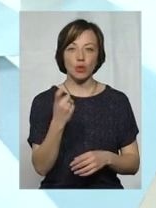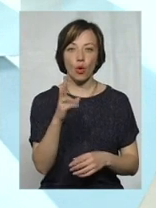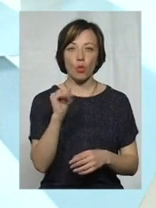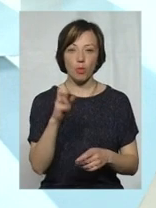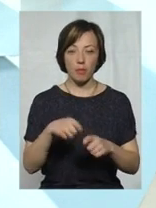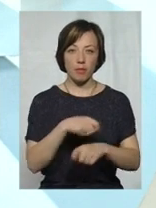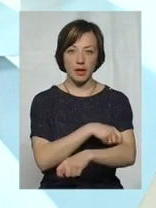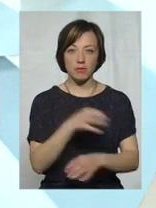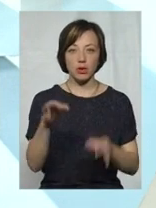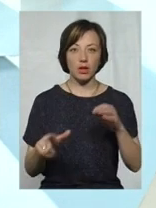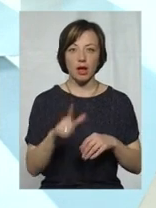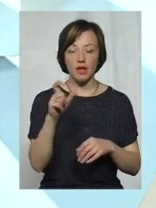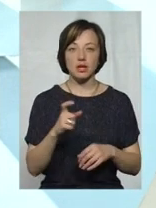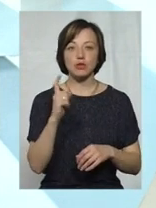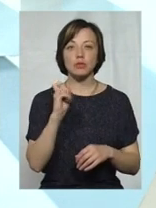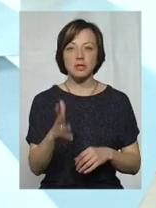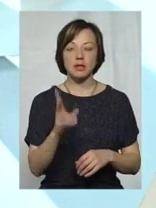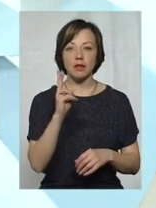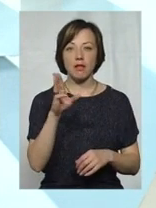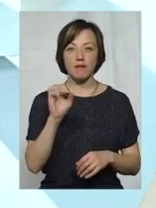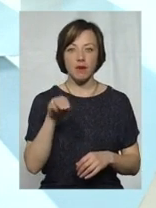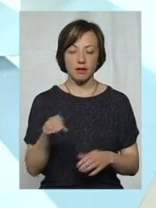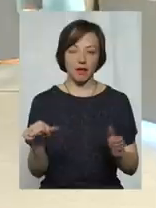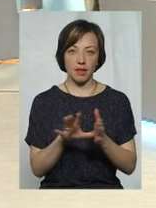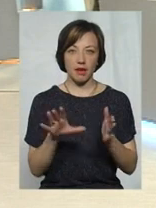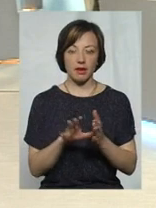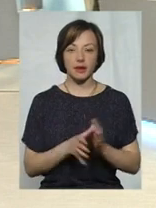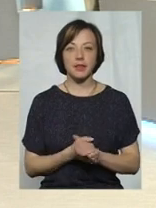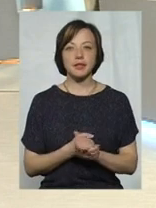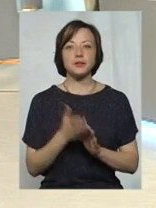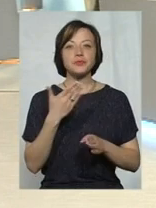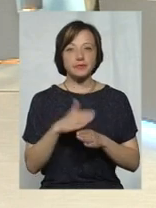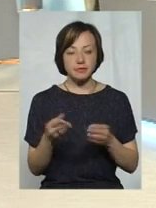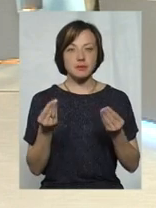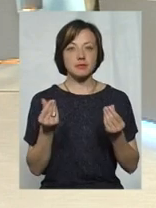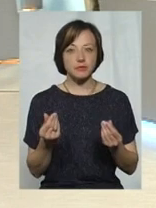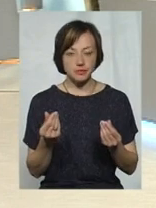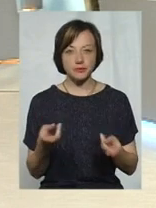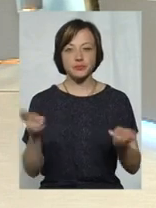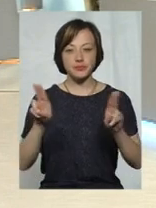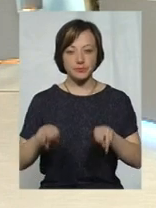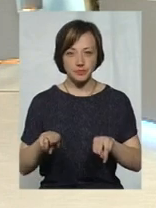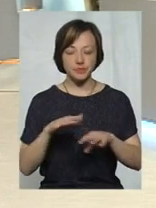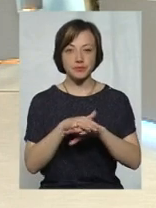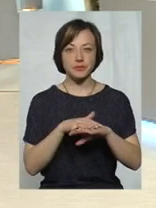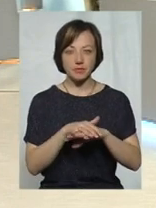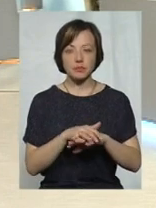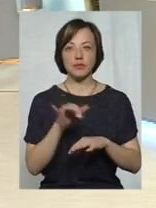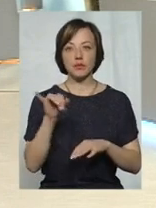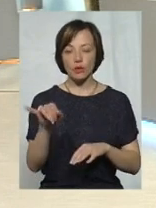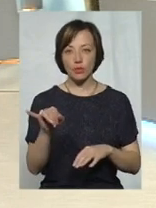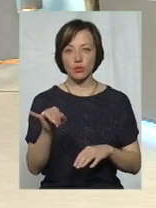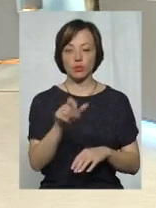газу і 150 кВт електроенергії. Тобто, частина грошей залишиться на рахунках у